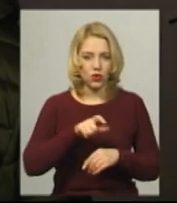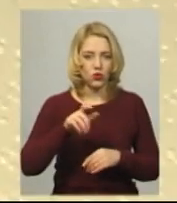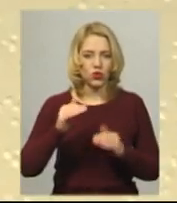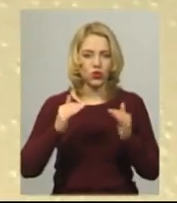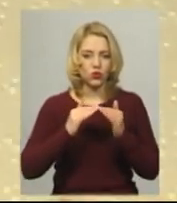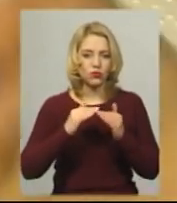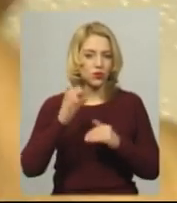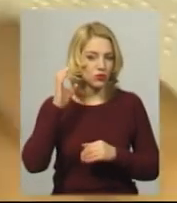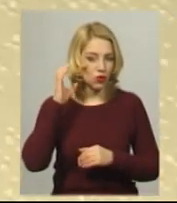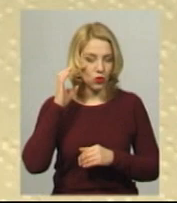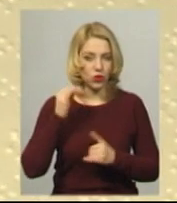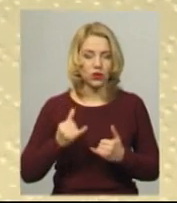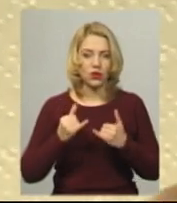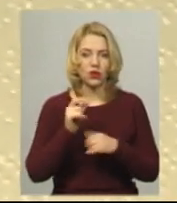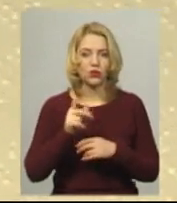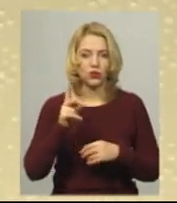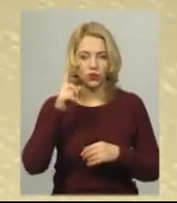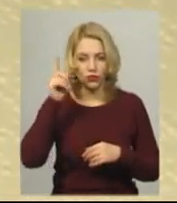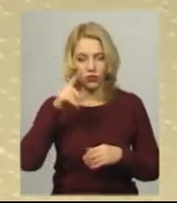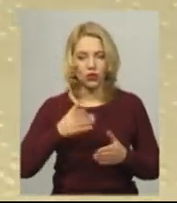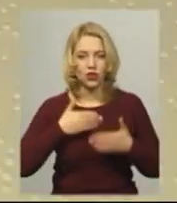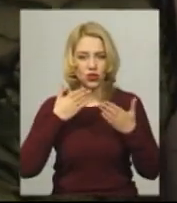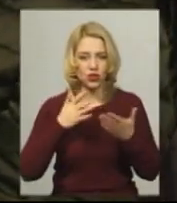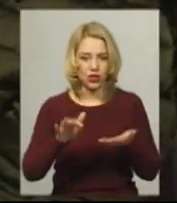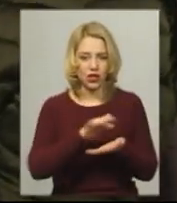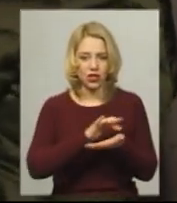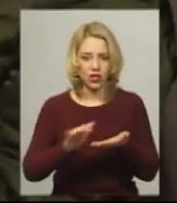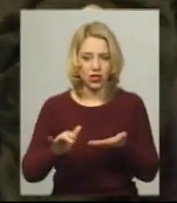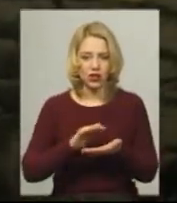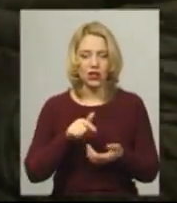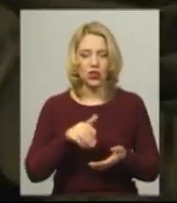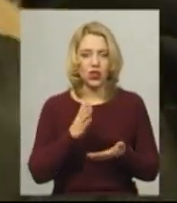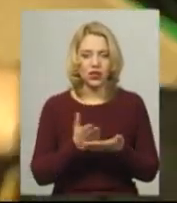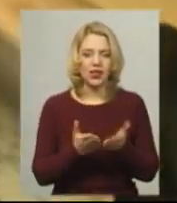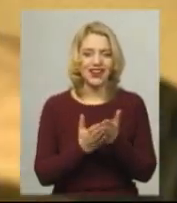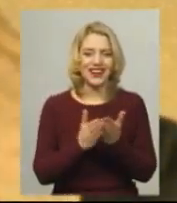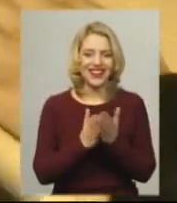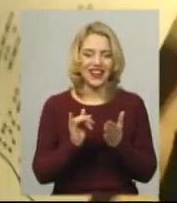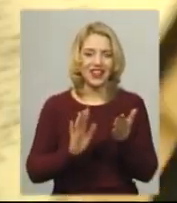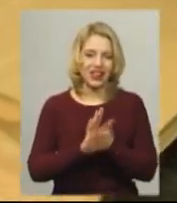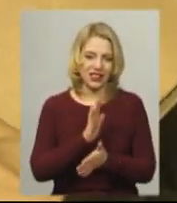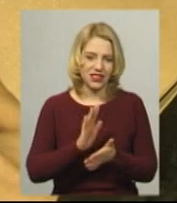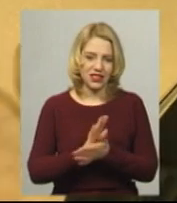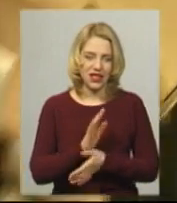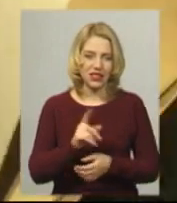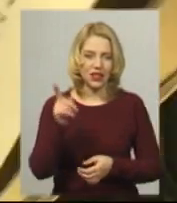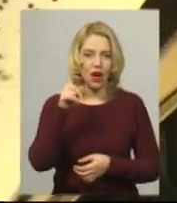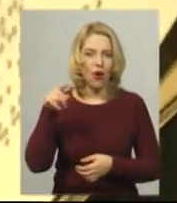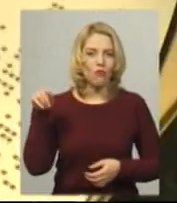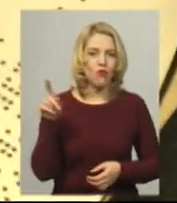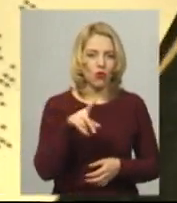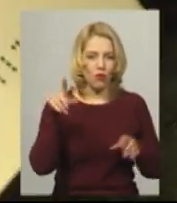слухають». Для людей, які вміють читати з шрифтом Брайля, тут є книги і газети. «Промінь – це газета з шрифтом Брайля, люди